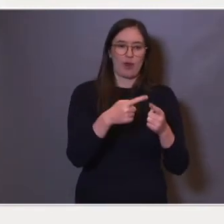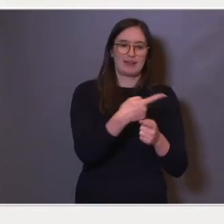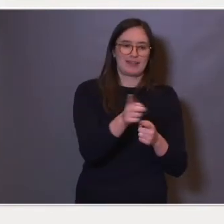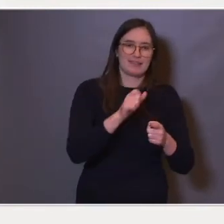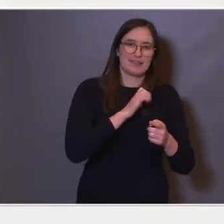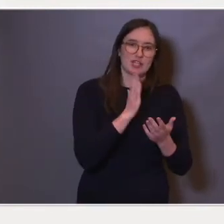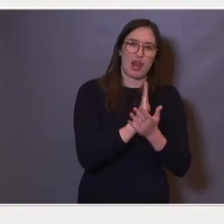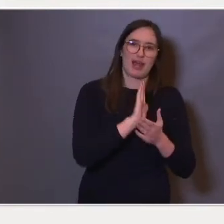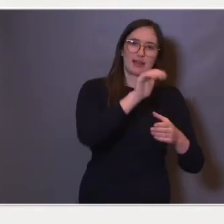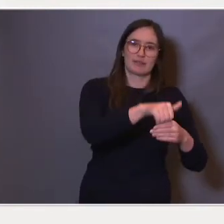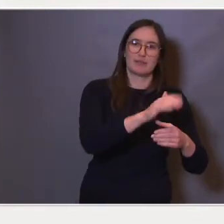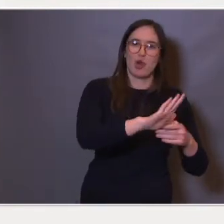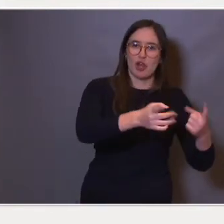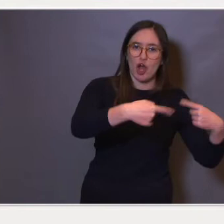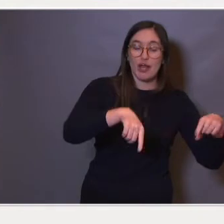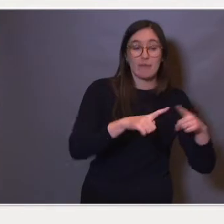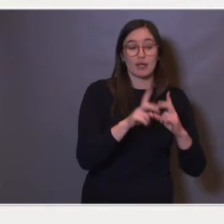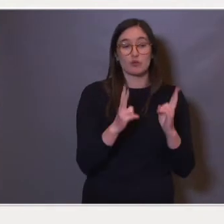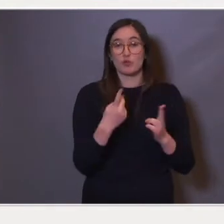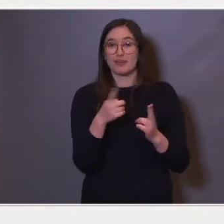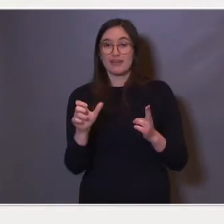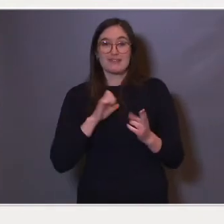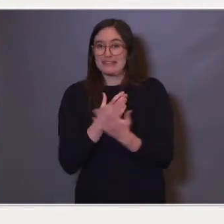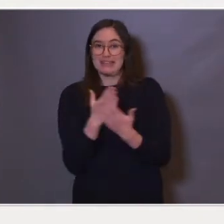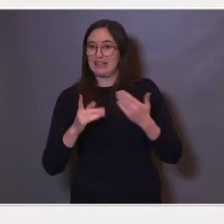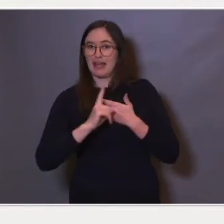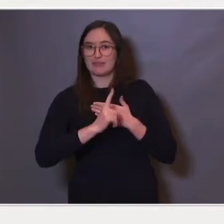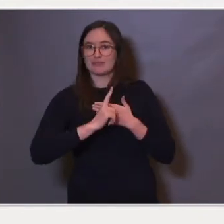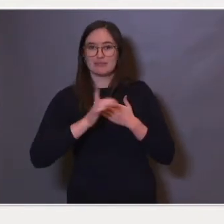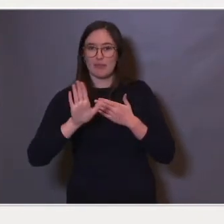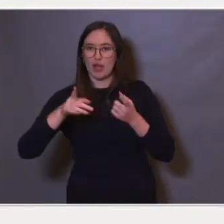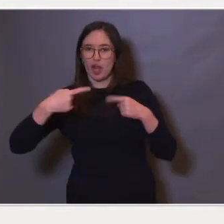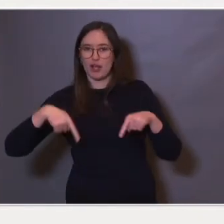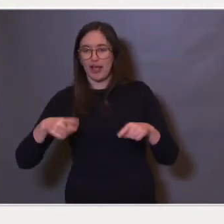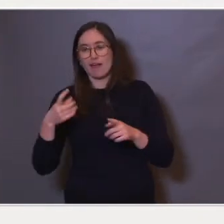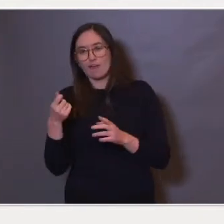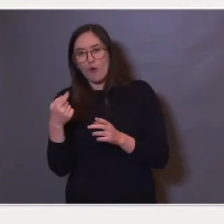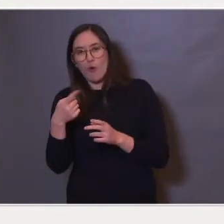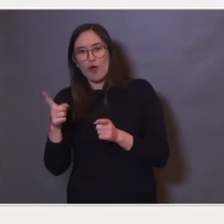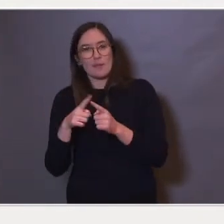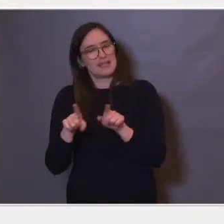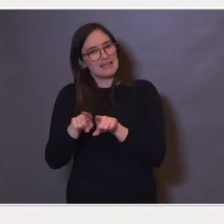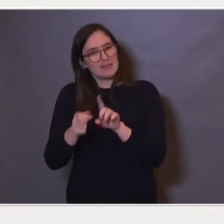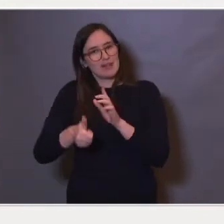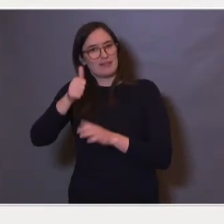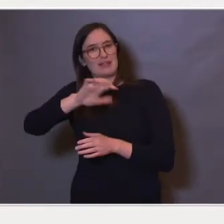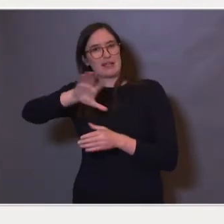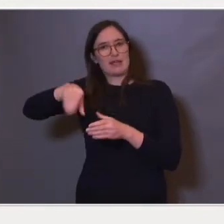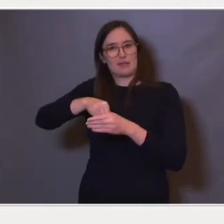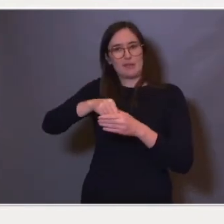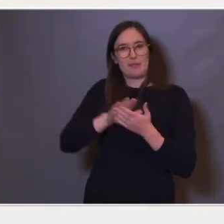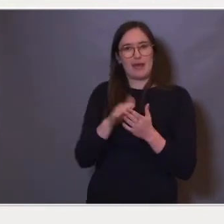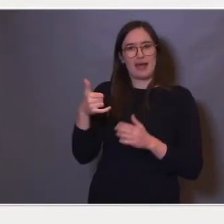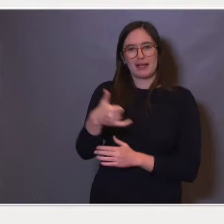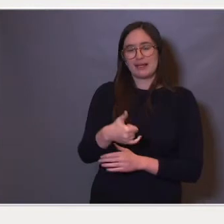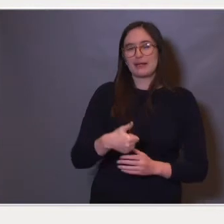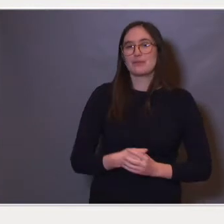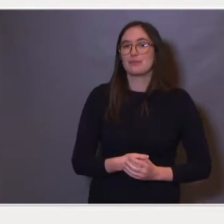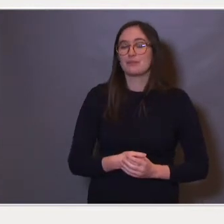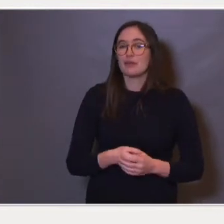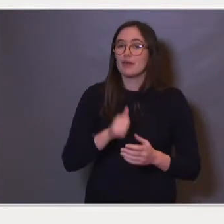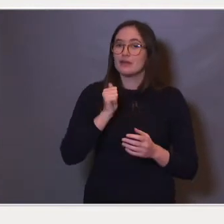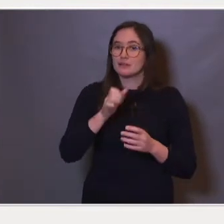men de som ikke går i barnehage. De er ikke mange, men det er en gruppe som det er viktig å få med. Det skal handle om å gjøre